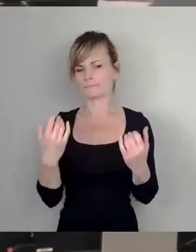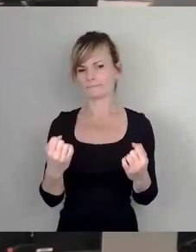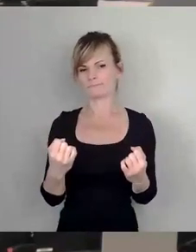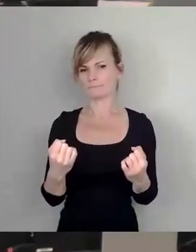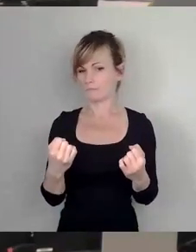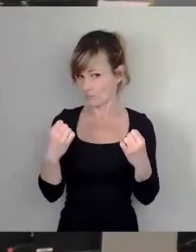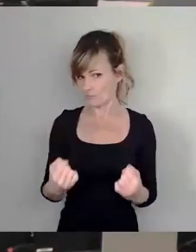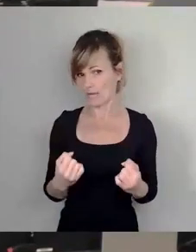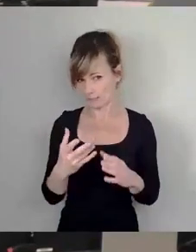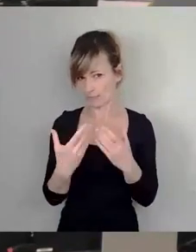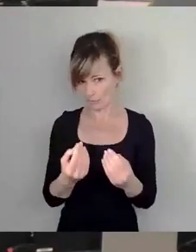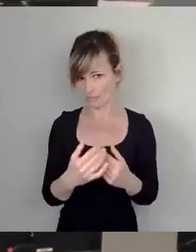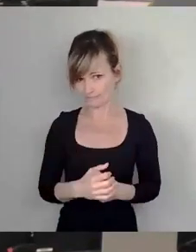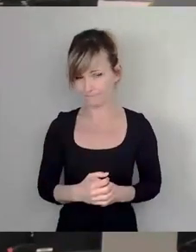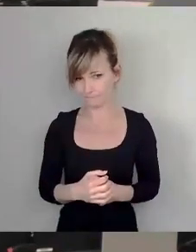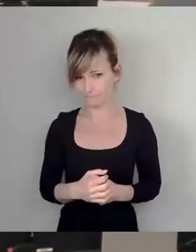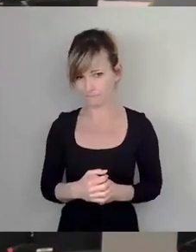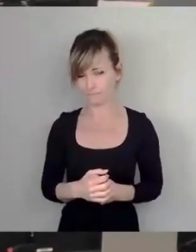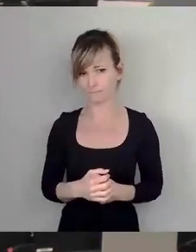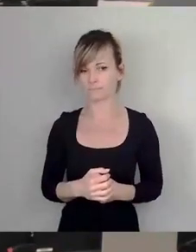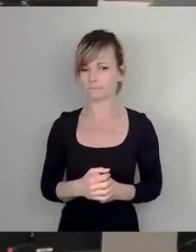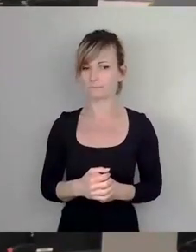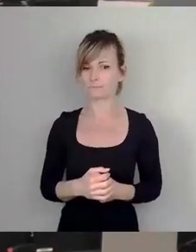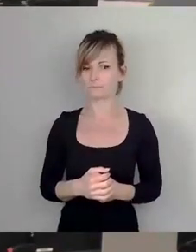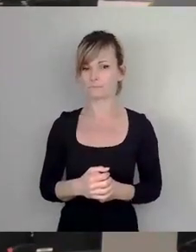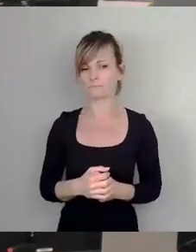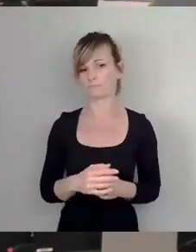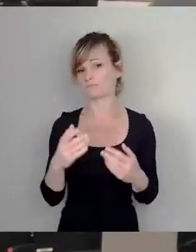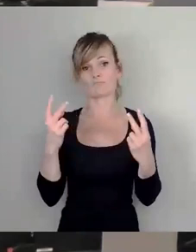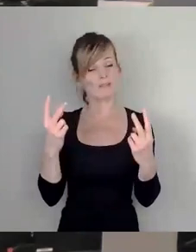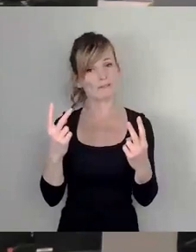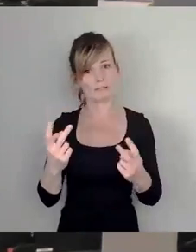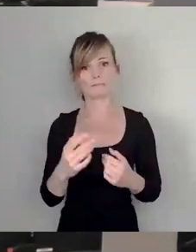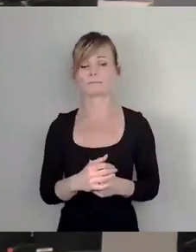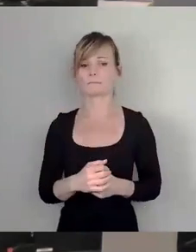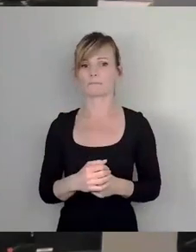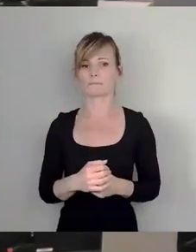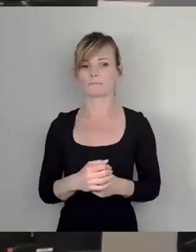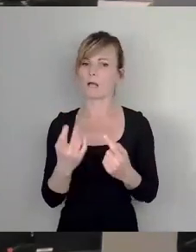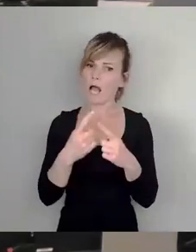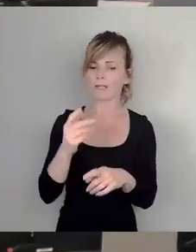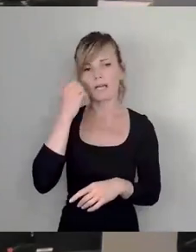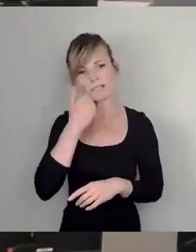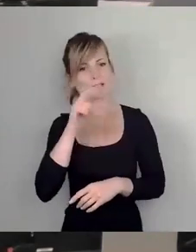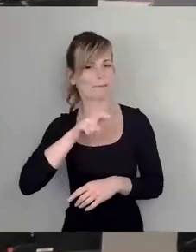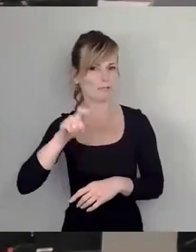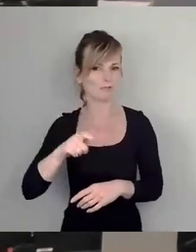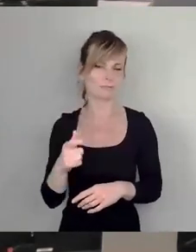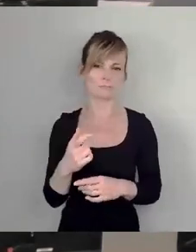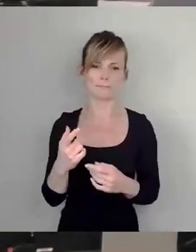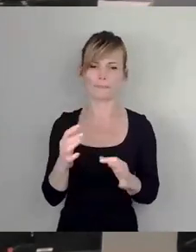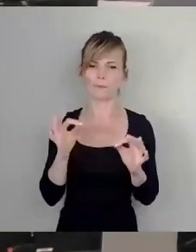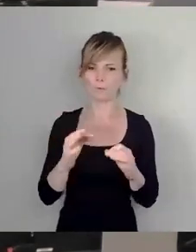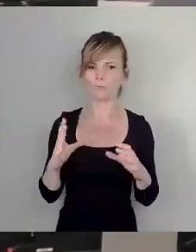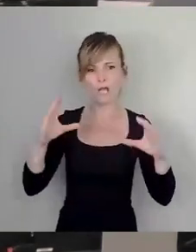nichts ist wichtiger, als manchmal einfach mit anderen netten Menschen zusammen eine gute Nacht zu verbringen